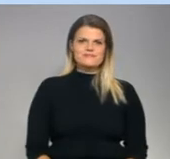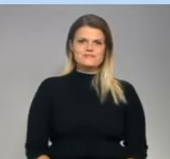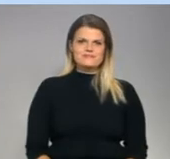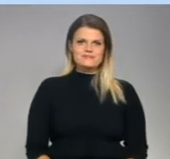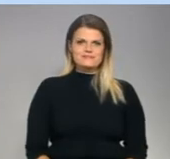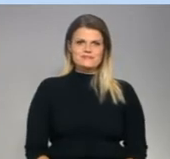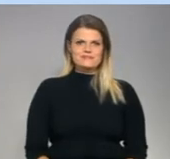regionālā televīzija.